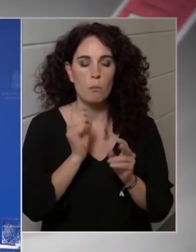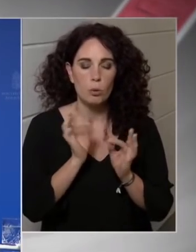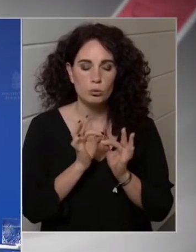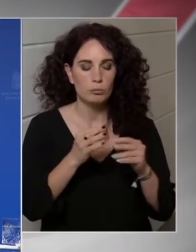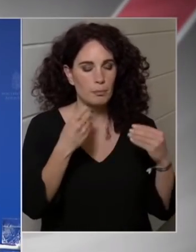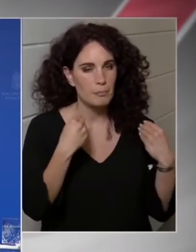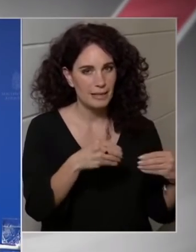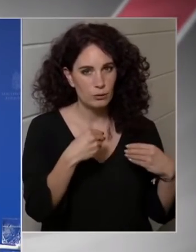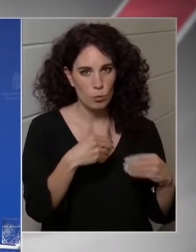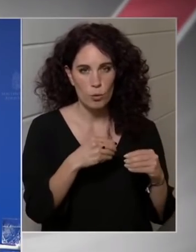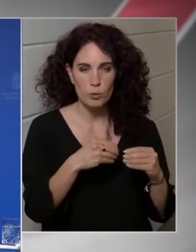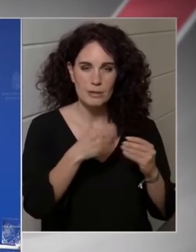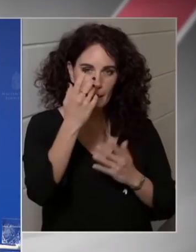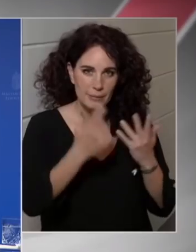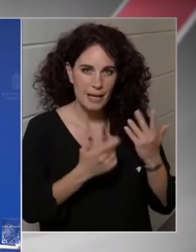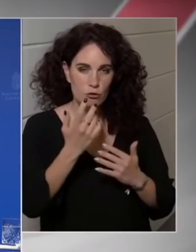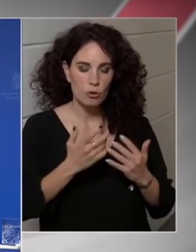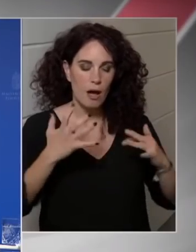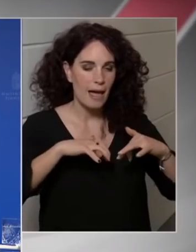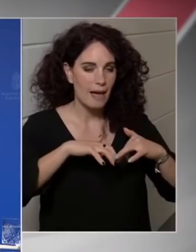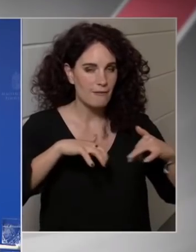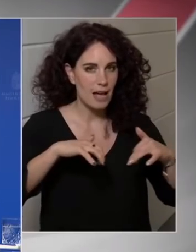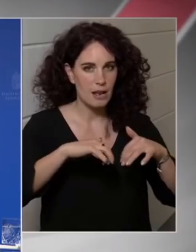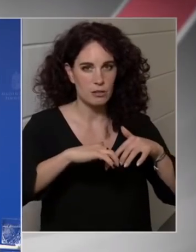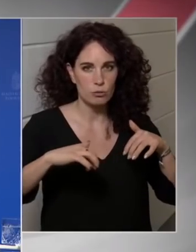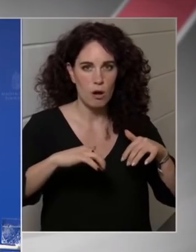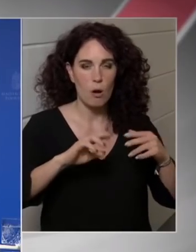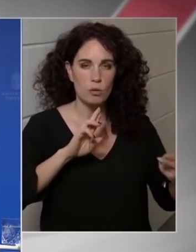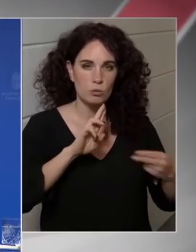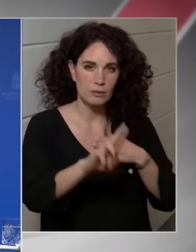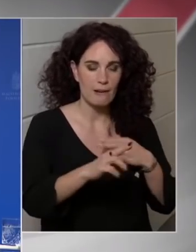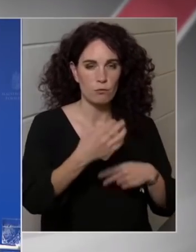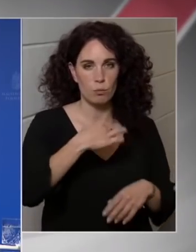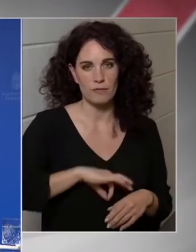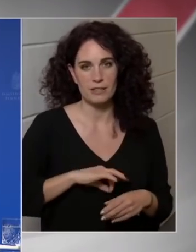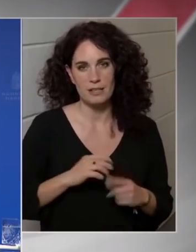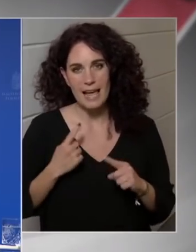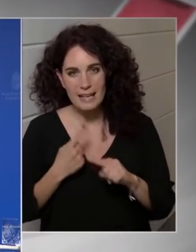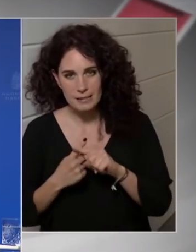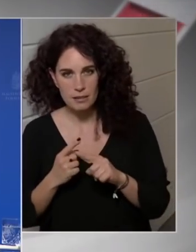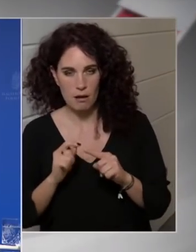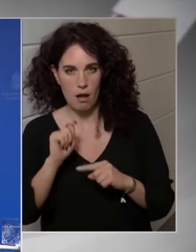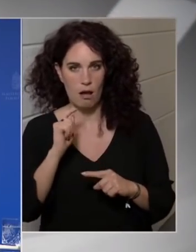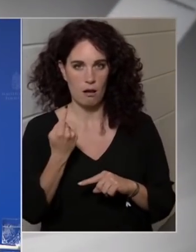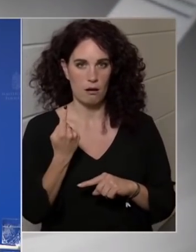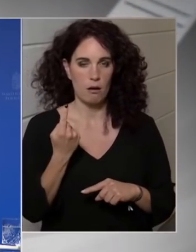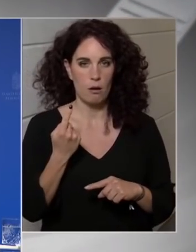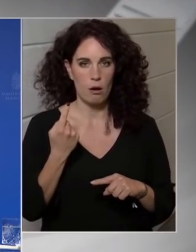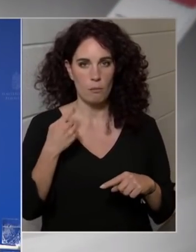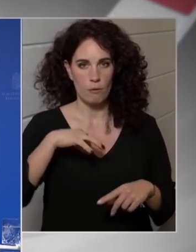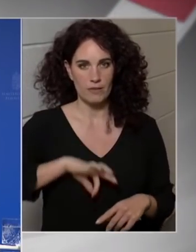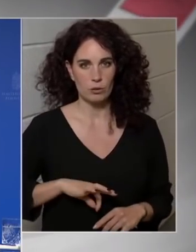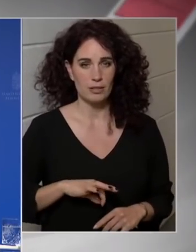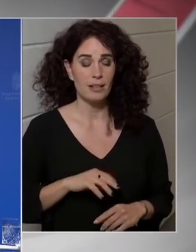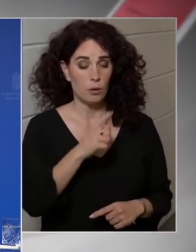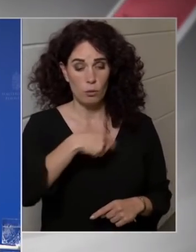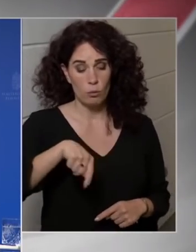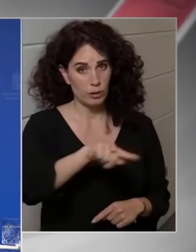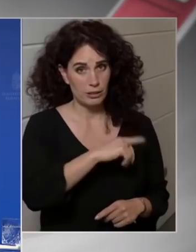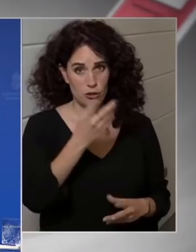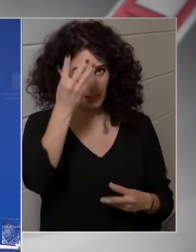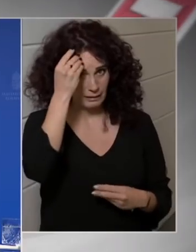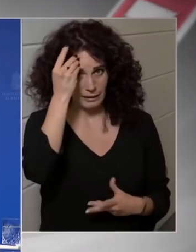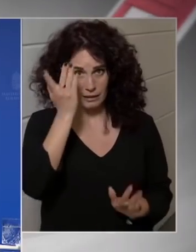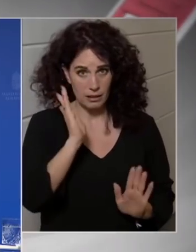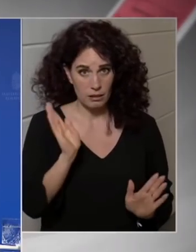számításokkal, elválasztjuk egymástól, az utána profitot az extra profittól. És ők is értik azt, hogy a